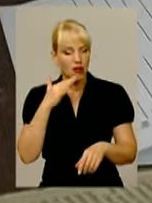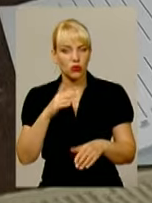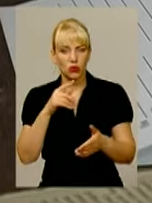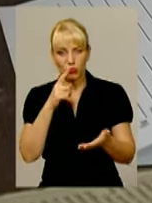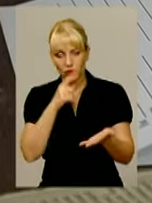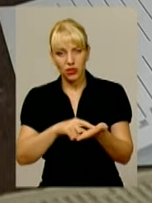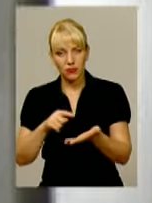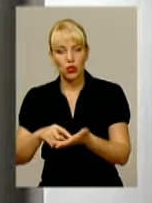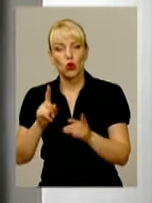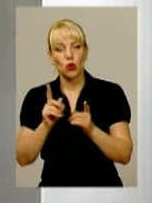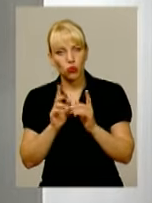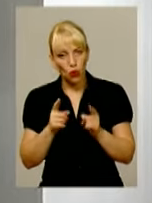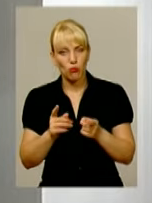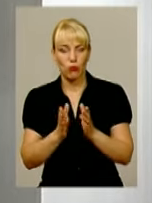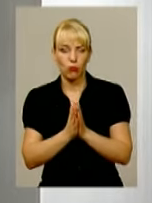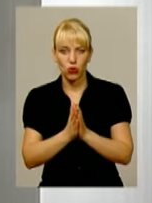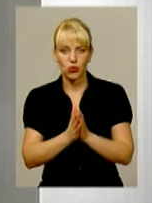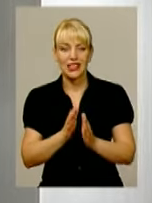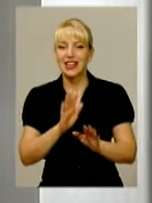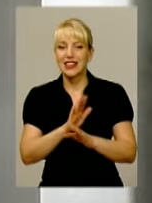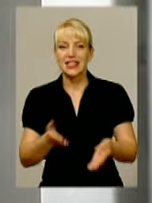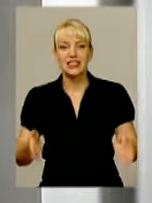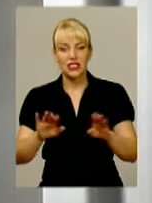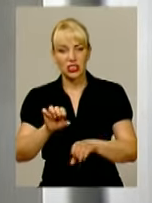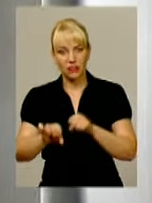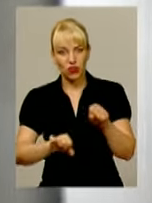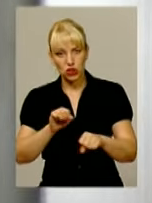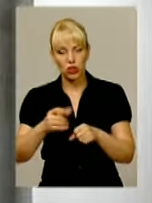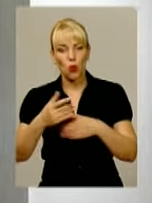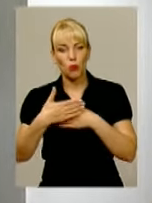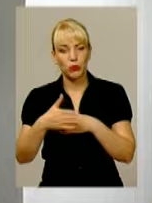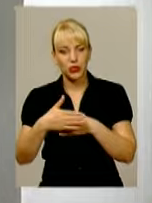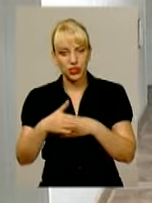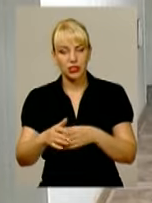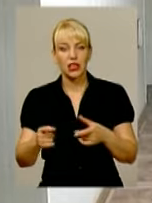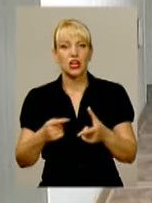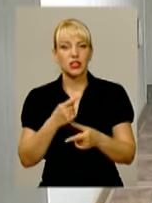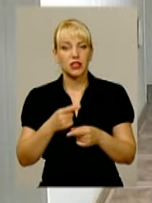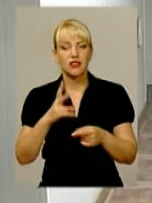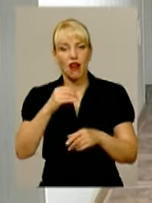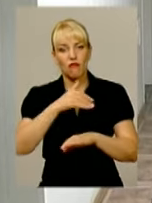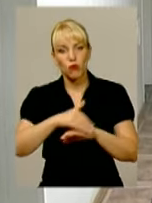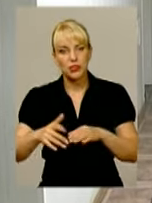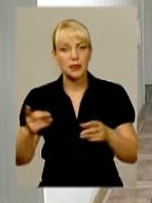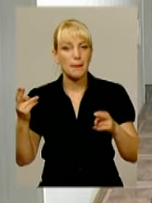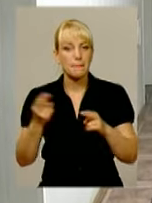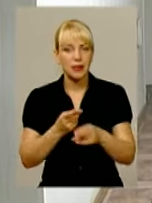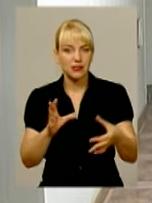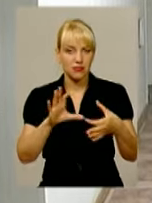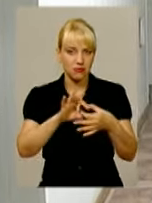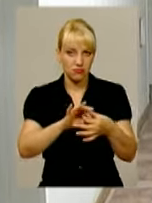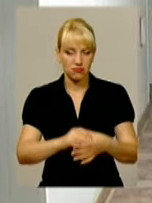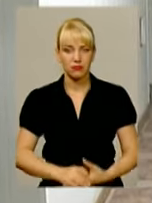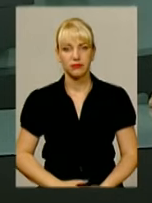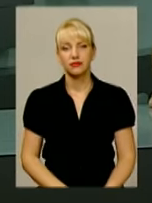власників двохколісних коней не залишати велосипеди в під'їздах чи просто на вулиці без належних захисних пристроїв. Дерина Денисенко для інформаційного